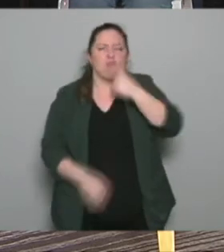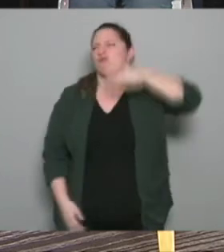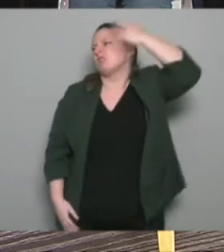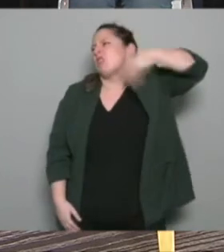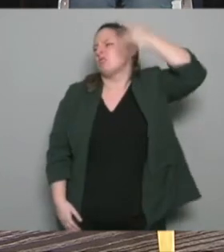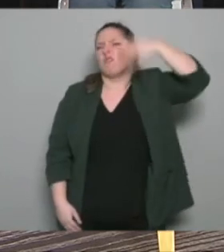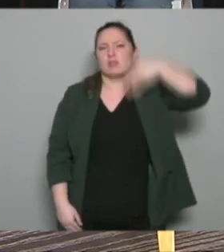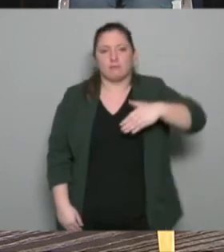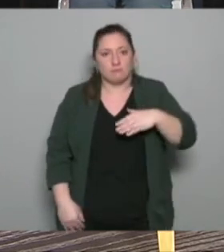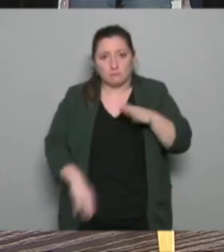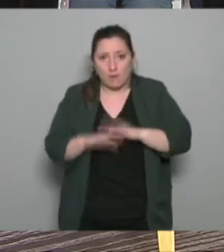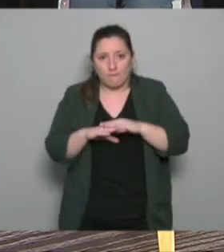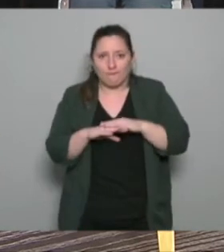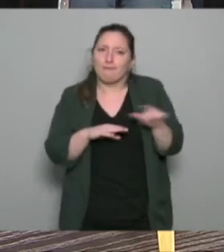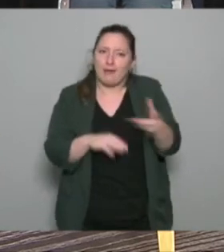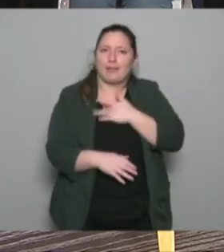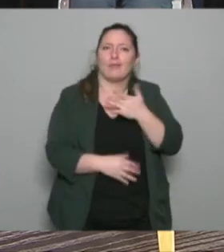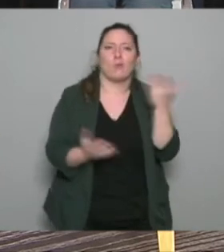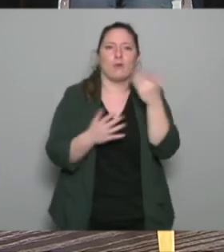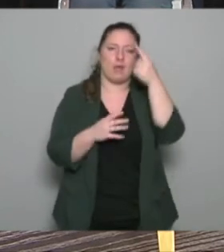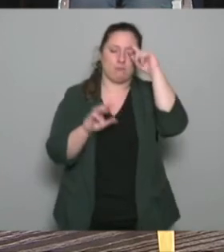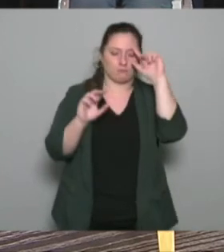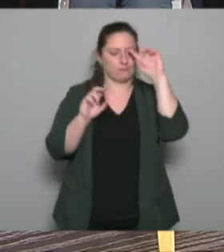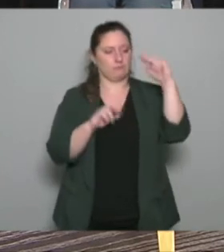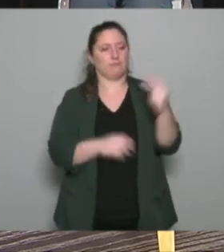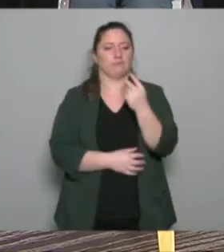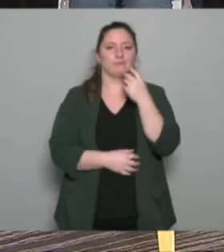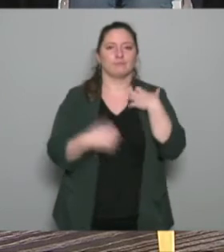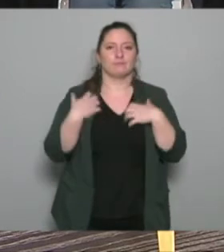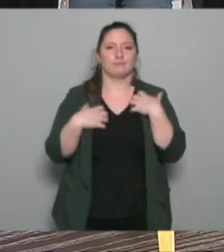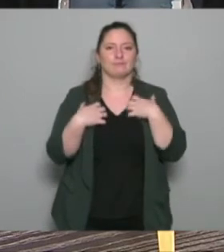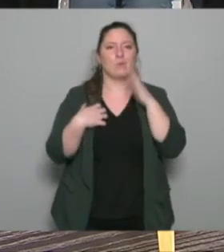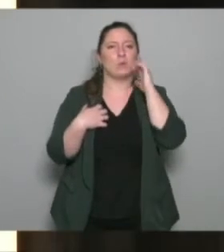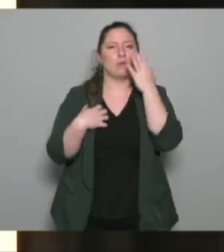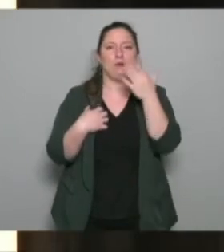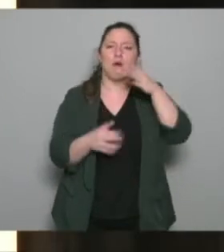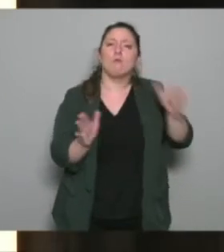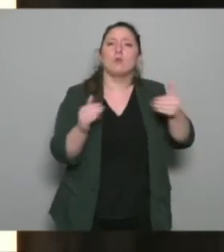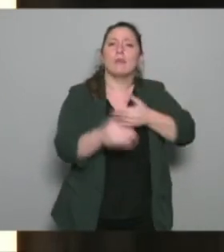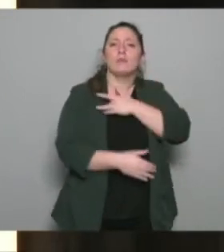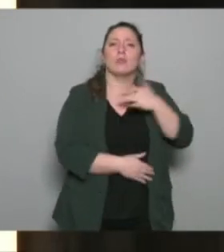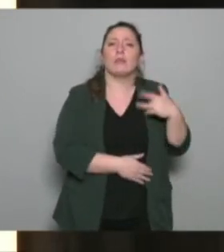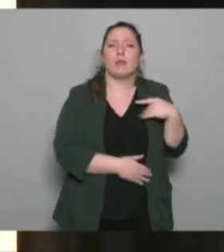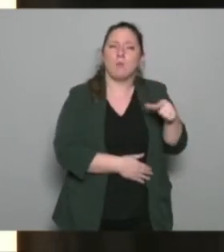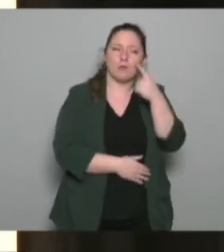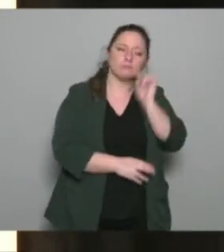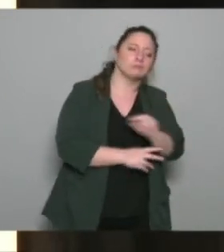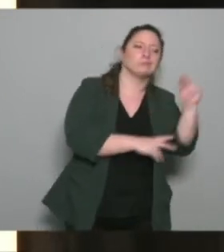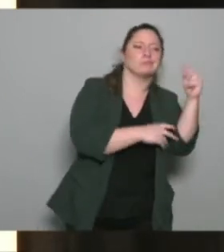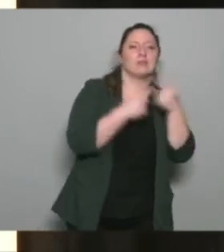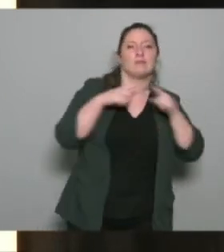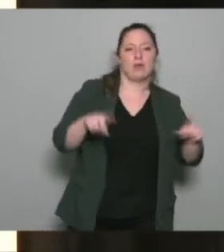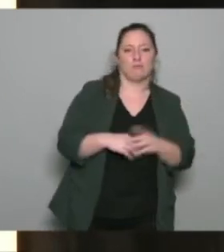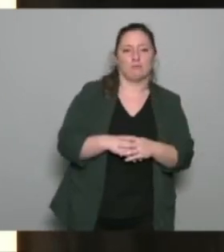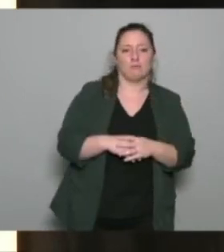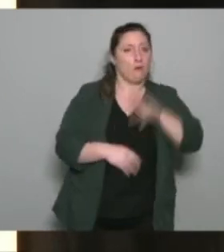et donc voilà la question de la santé je l'aborde différemment et mon coeur de métier moi aujourd'hui c'est